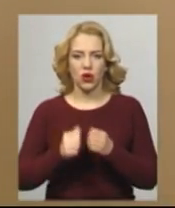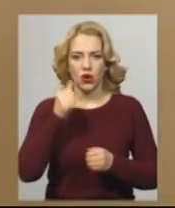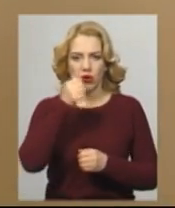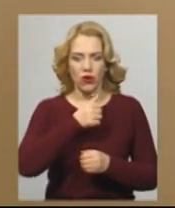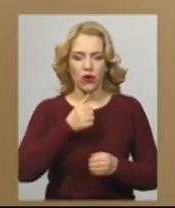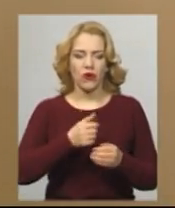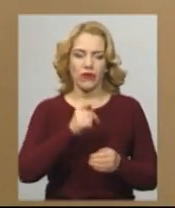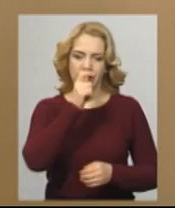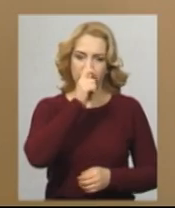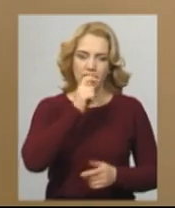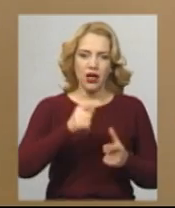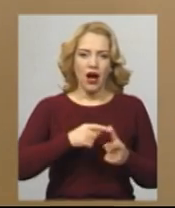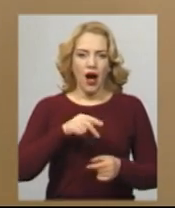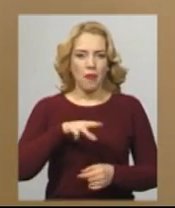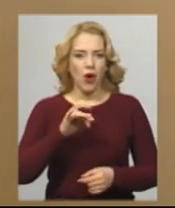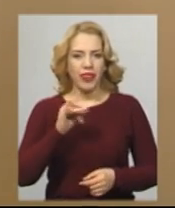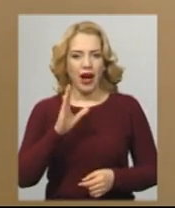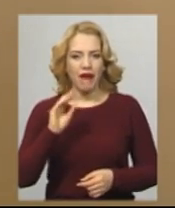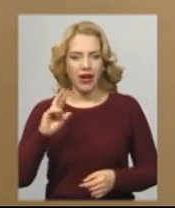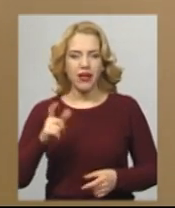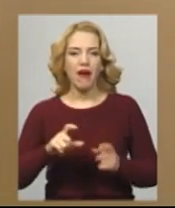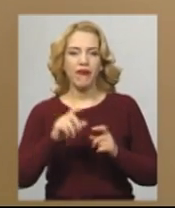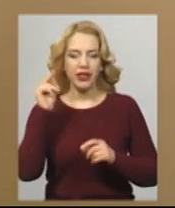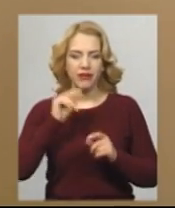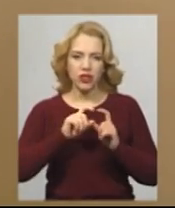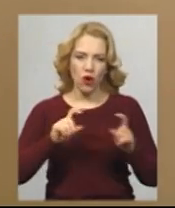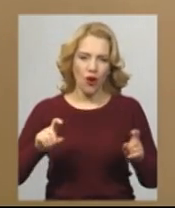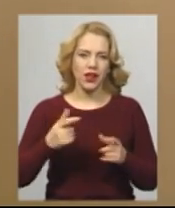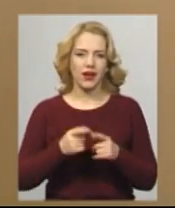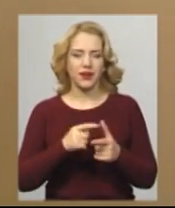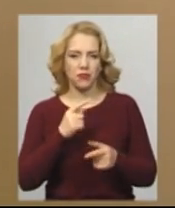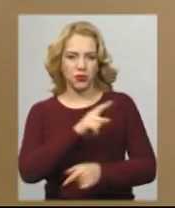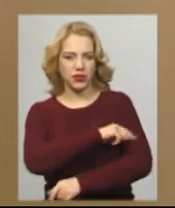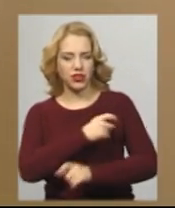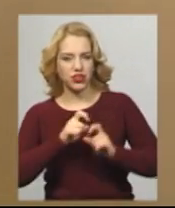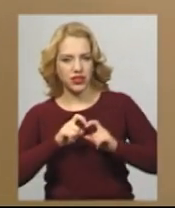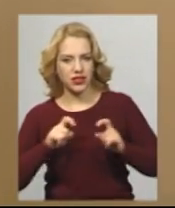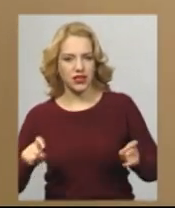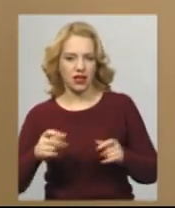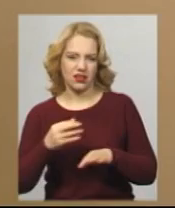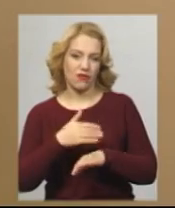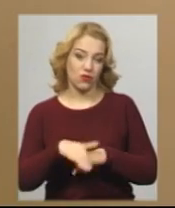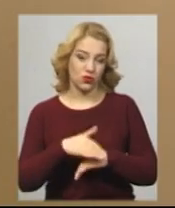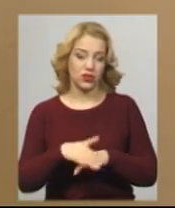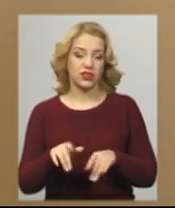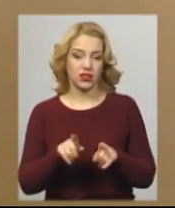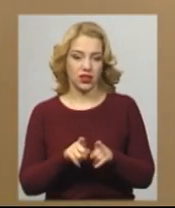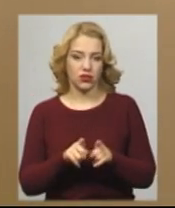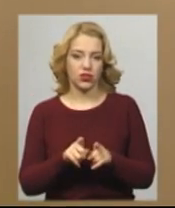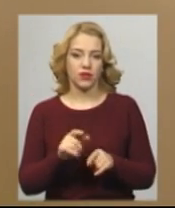або в травні по школах, медичних закладах, на вулицях також